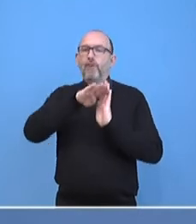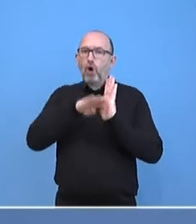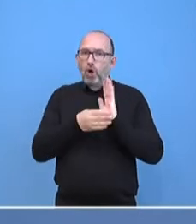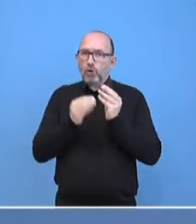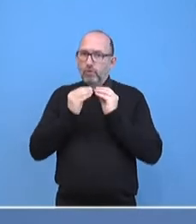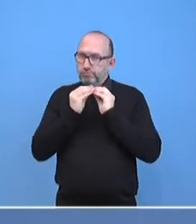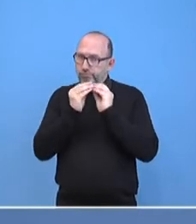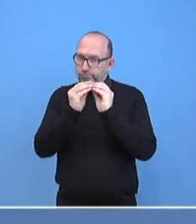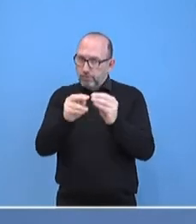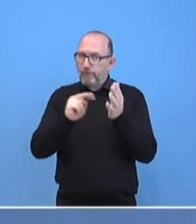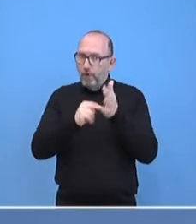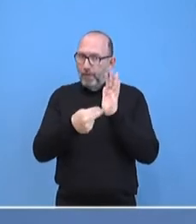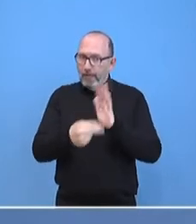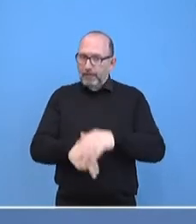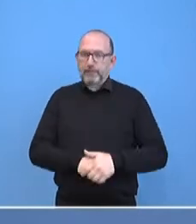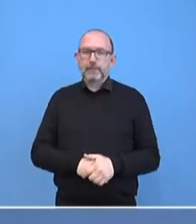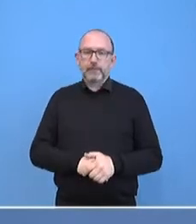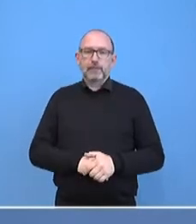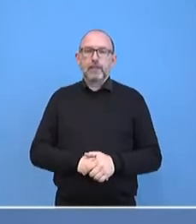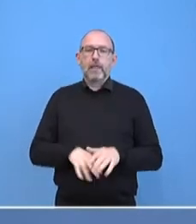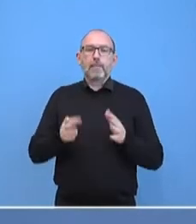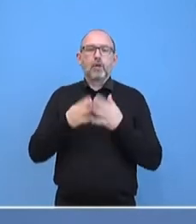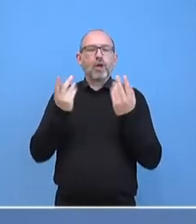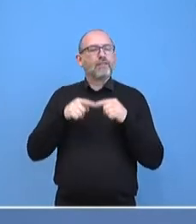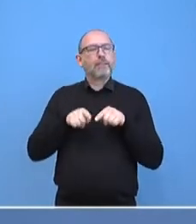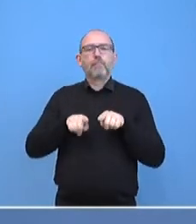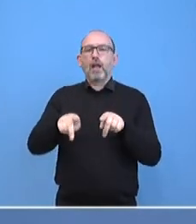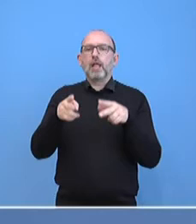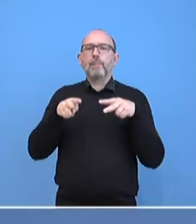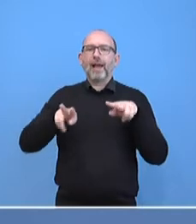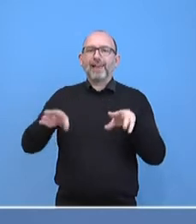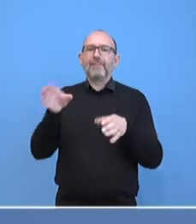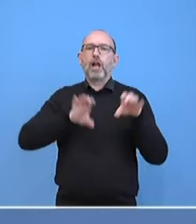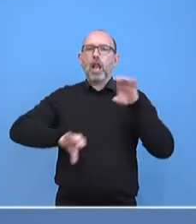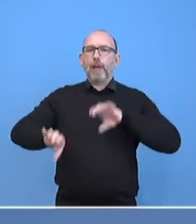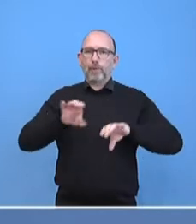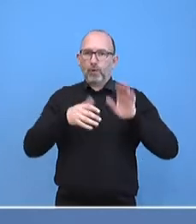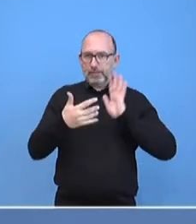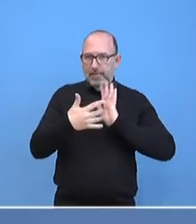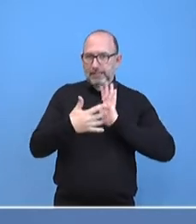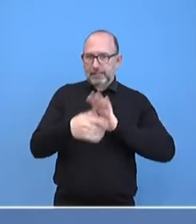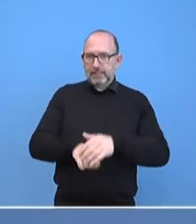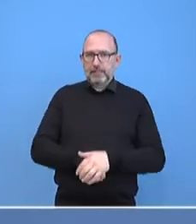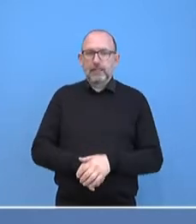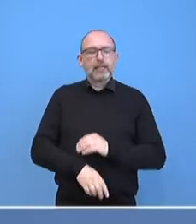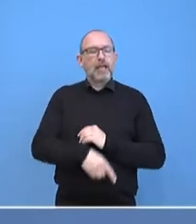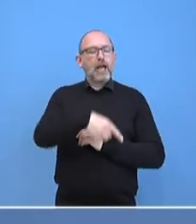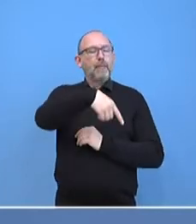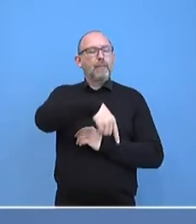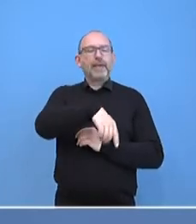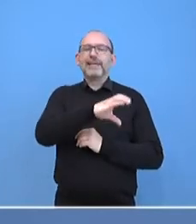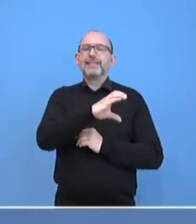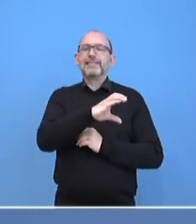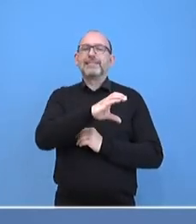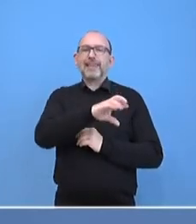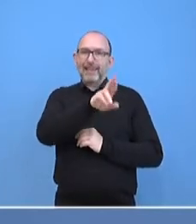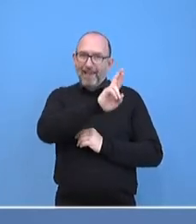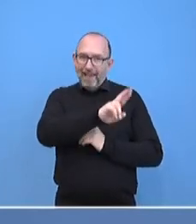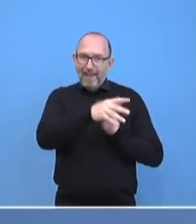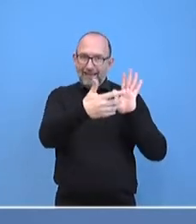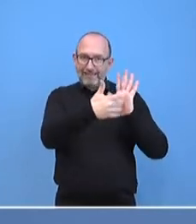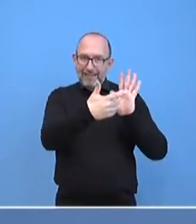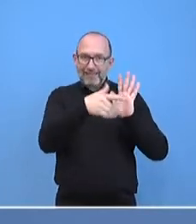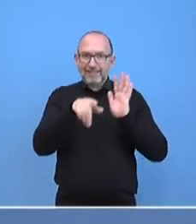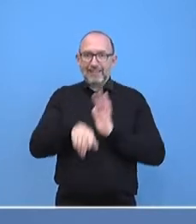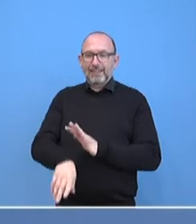wird dann um ein gewisses Nebeneinander von Labortests, also den bekannten PCR-Tests und einem stärkeren Einsatz